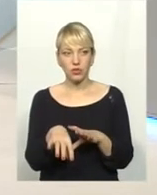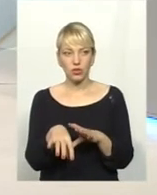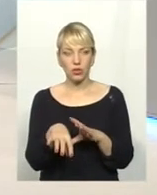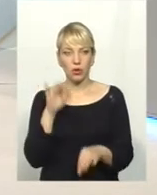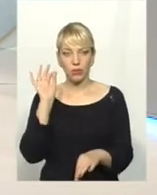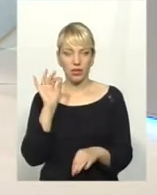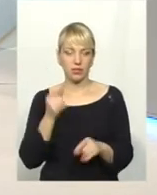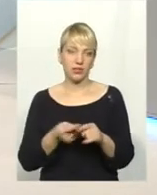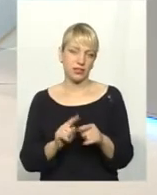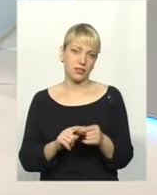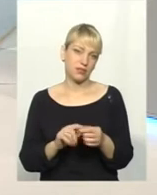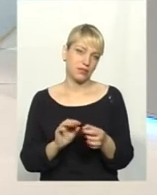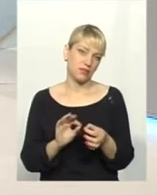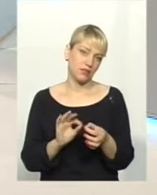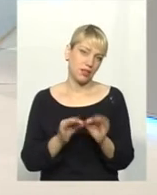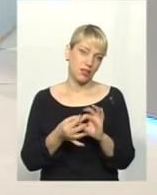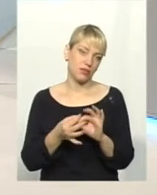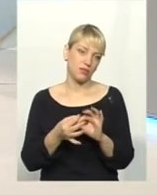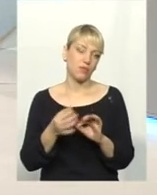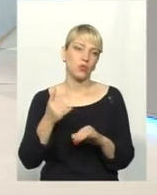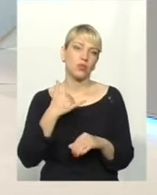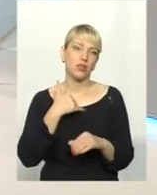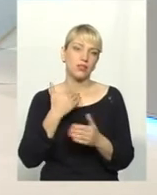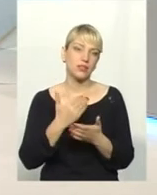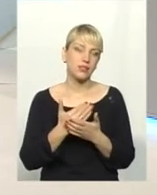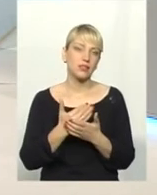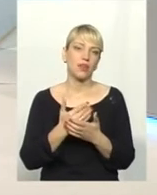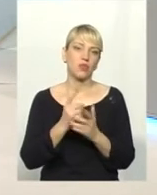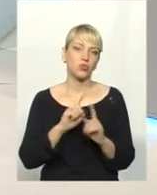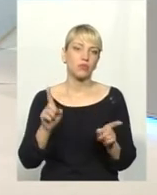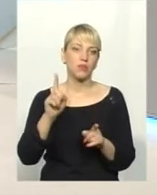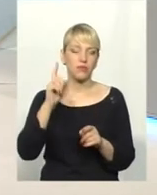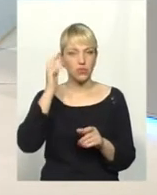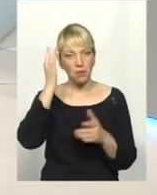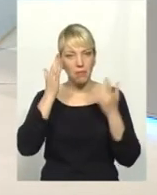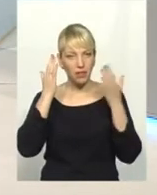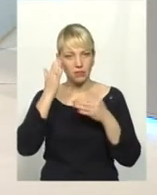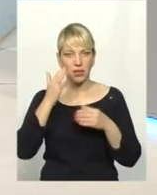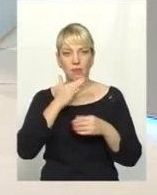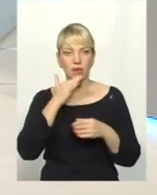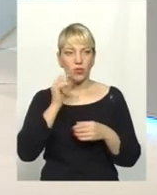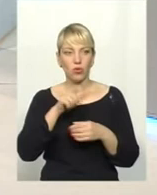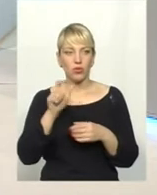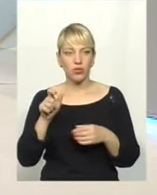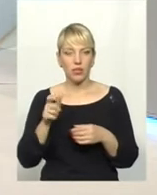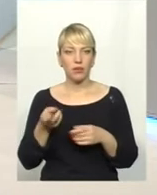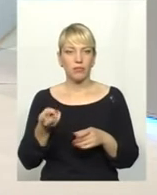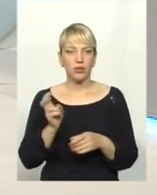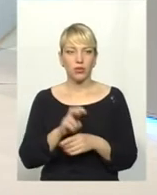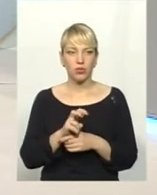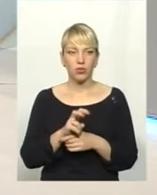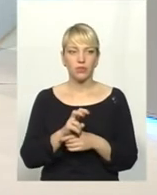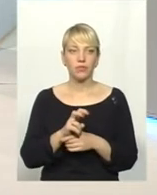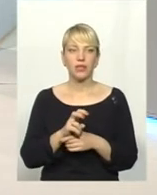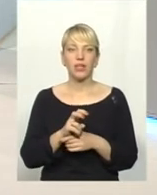дуже складно. І в нас є особливості ментальності. Часто, густо пацієнти приходять, не заходячи до якого лікаря, вже з